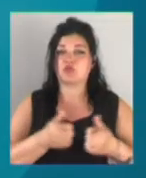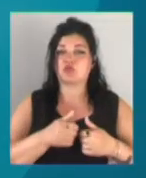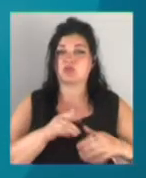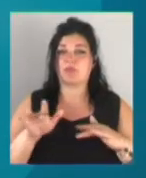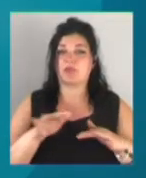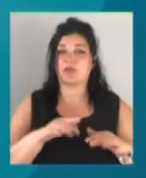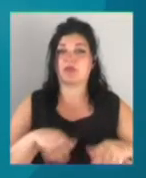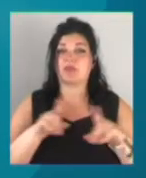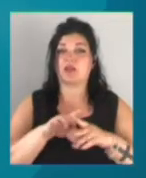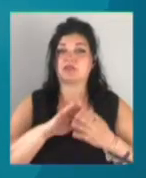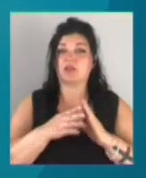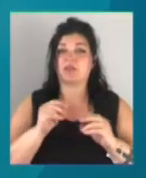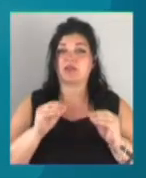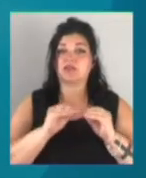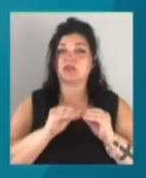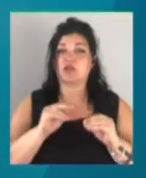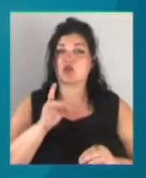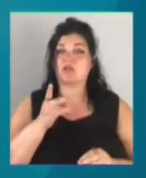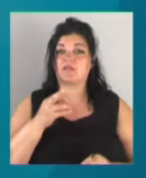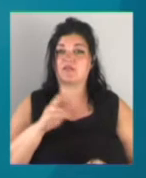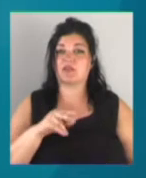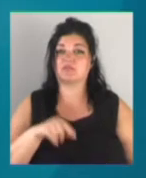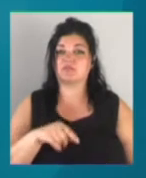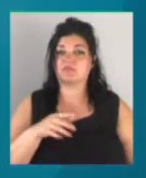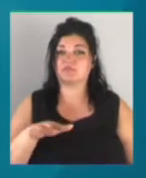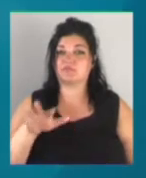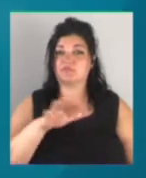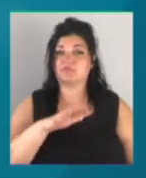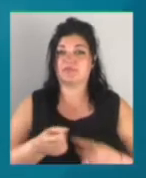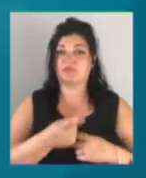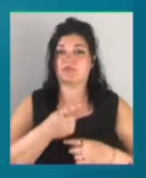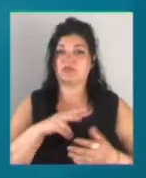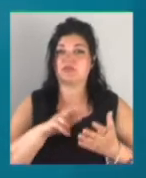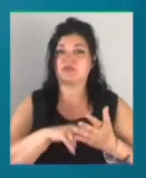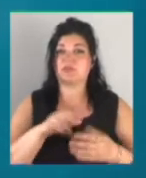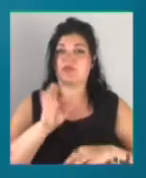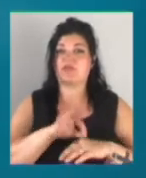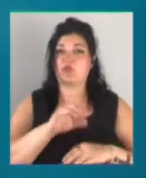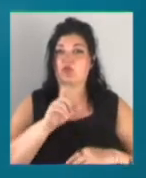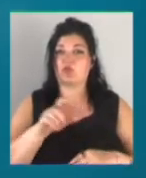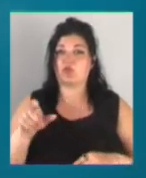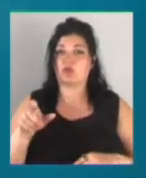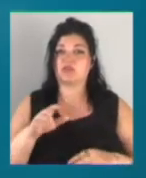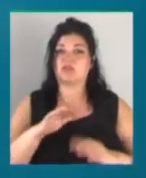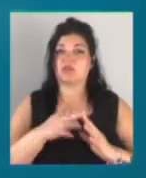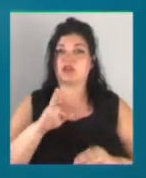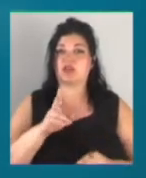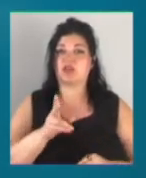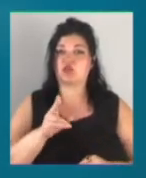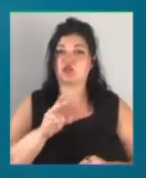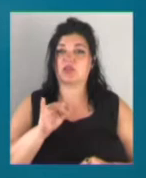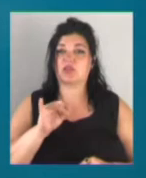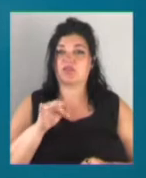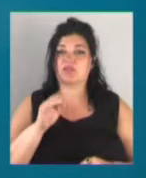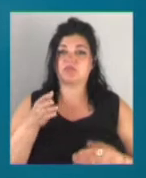Так, станом на 9 червня всього у районі виявили 38 хворих. Нині у селах Криничне та Дмитрівка закрили